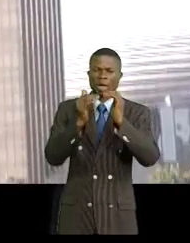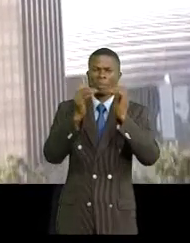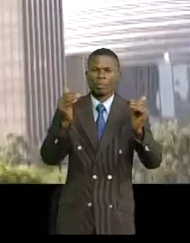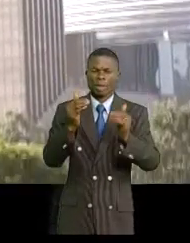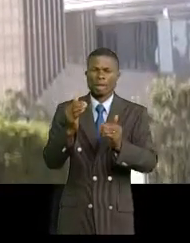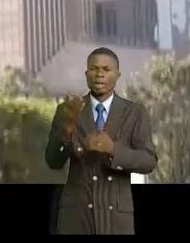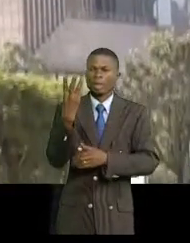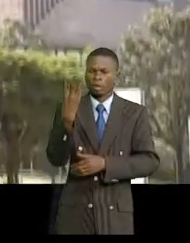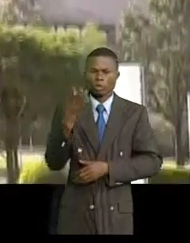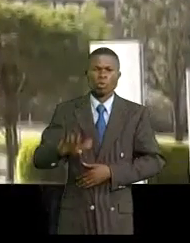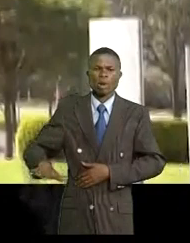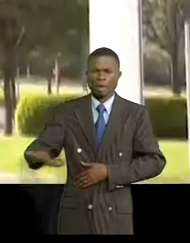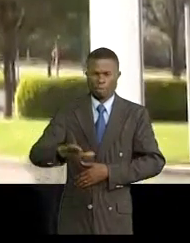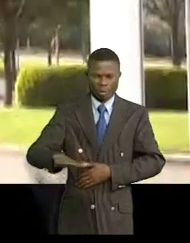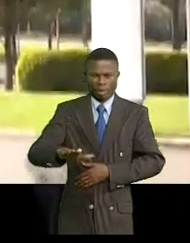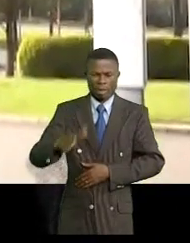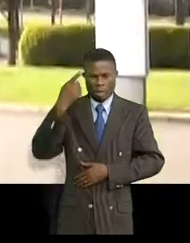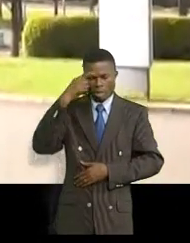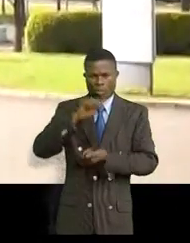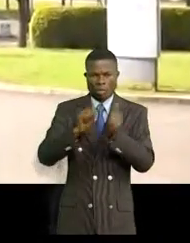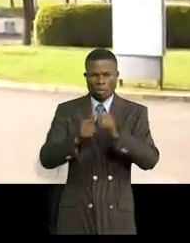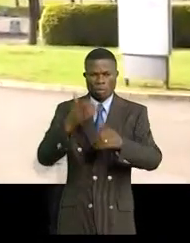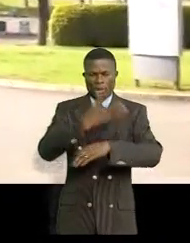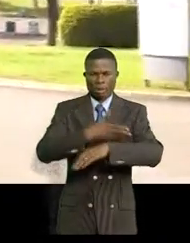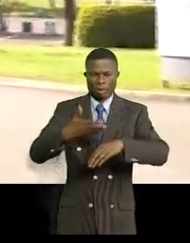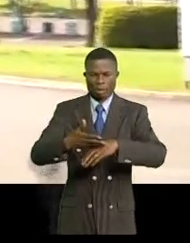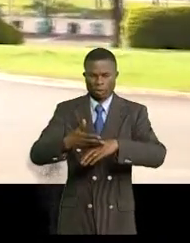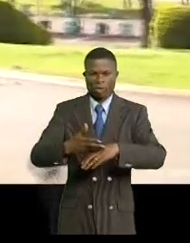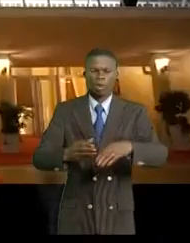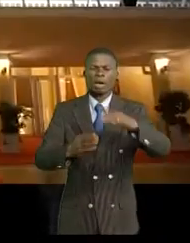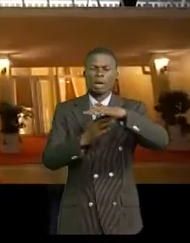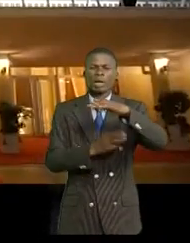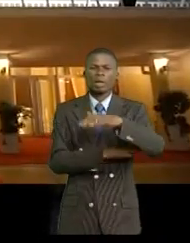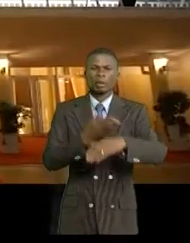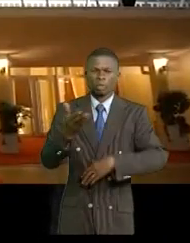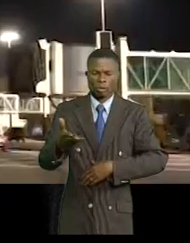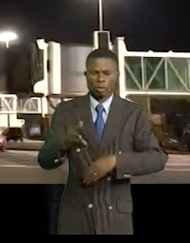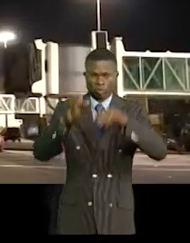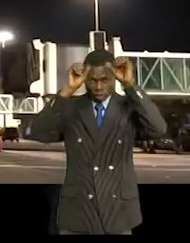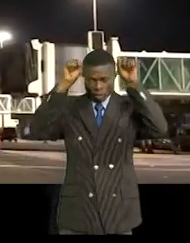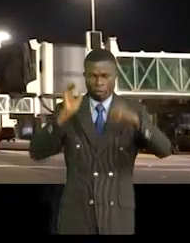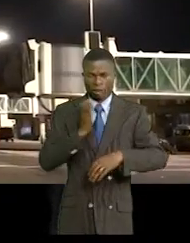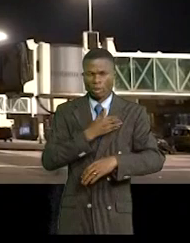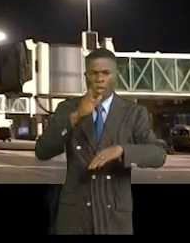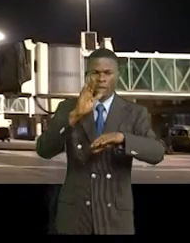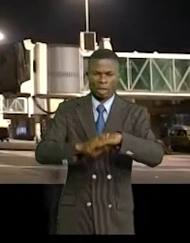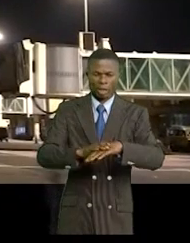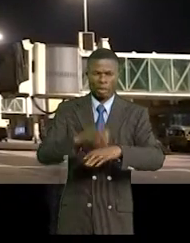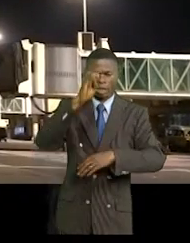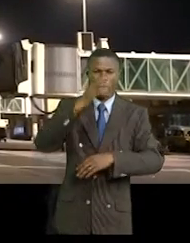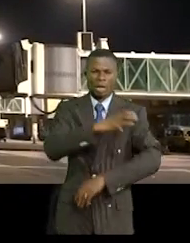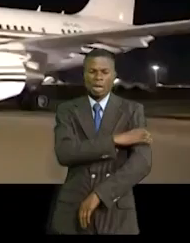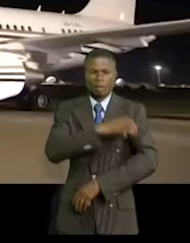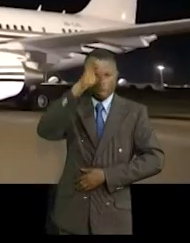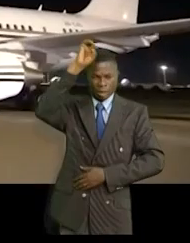trois pays autour de la question du barrage de la Renaissance éthiopienne. Le président de la République est arrivé à Addis Abeba